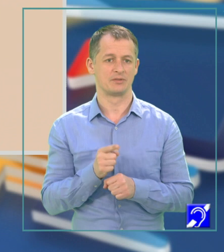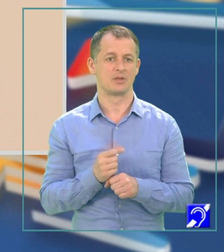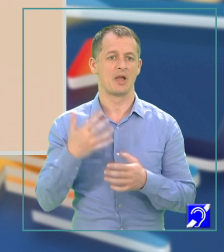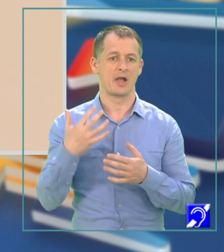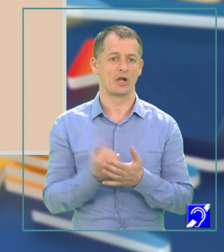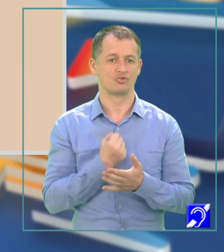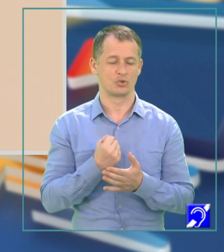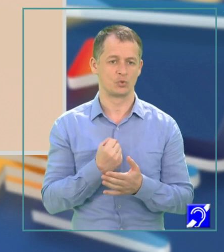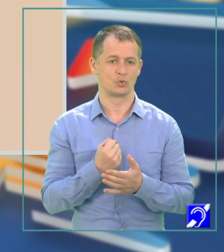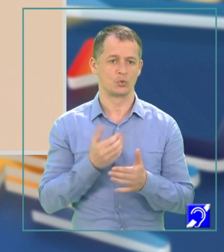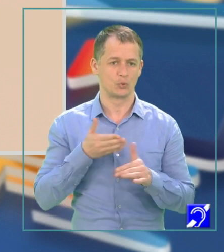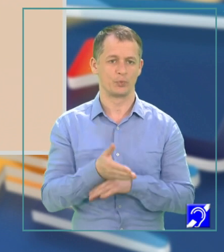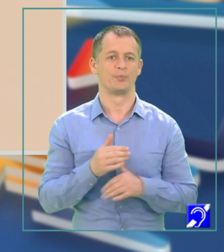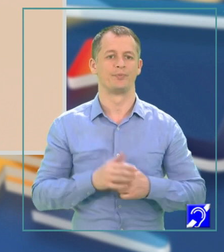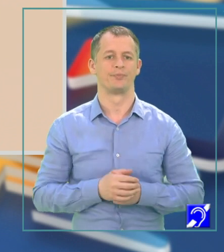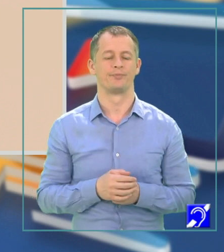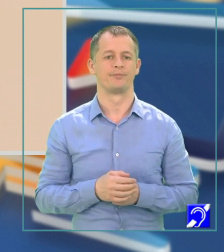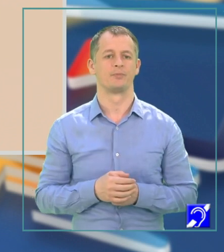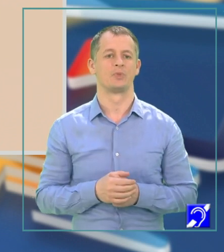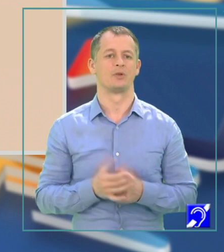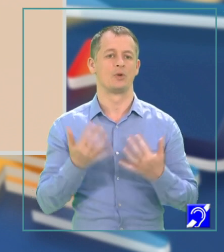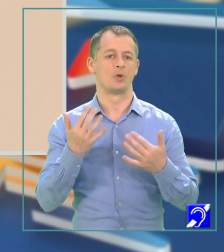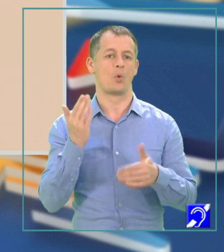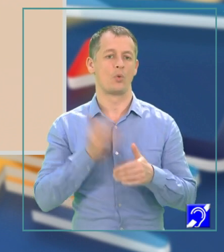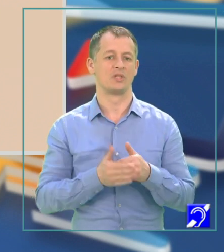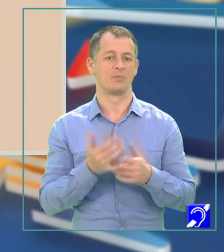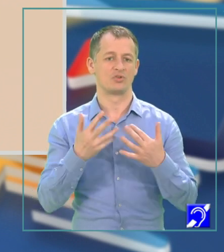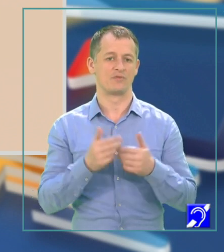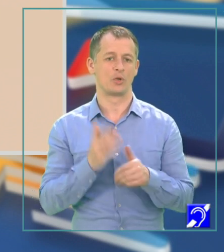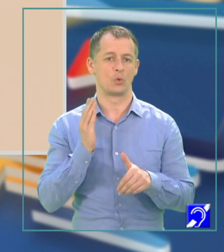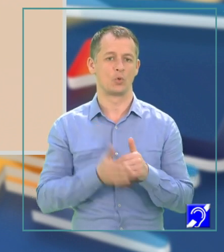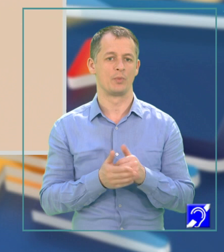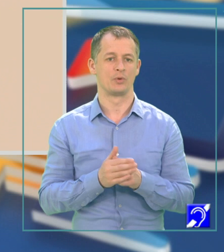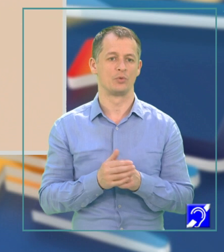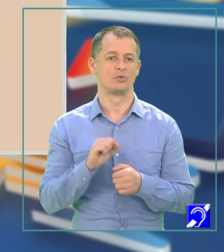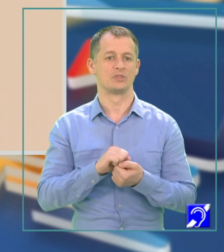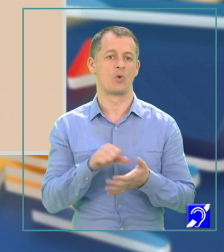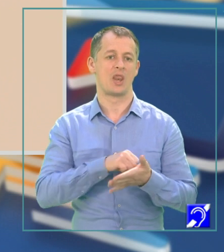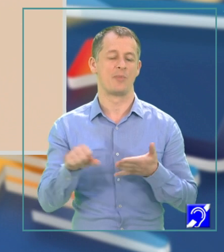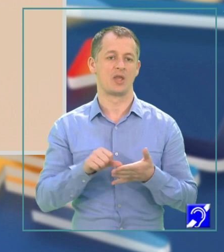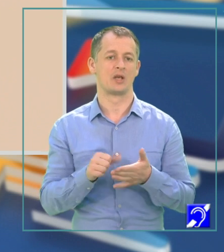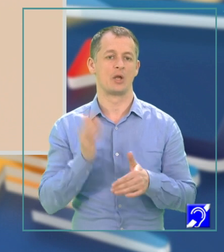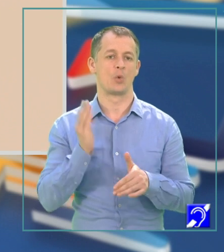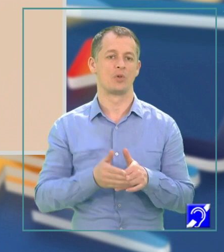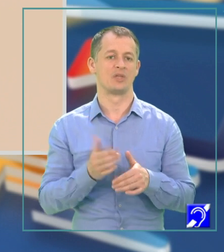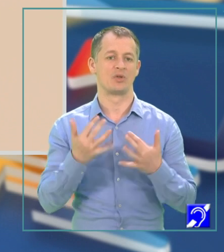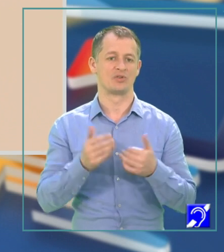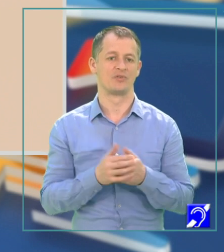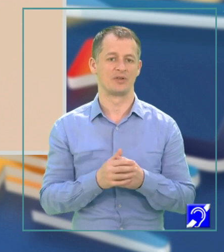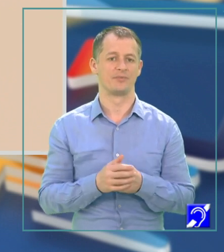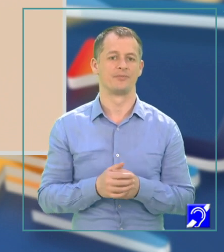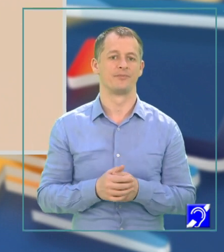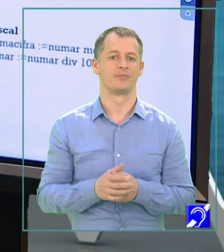cifra numărului, utilizând modulo 10 sau eliminarea ultimei cifre a numărului, utilizând div 10.